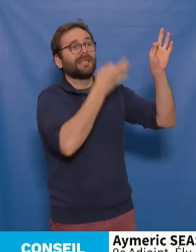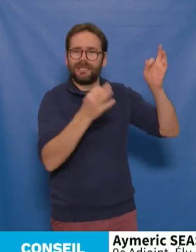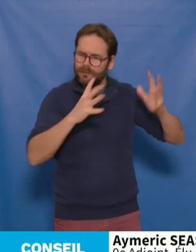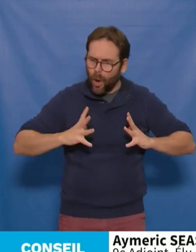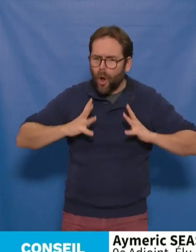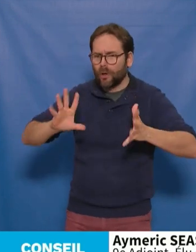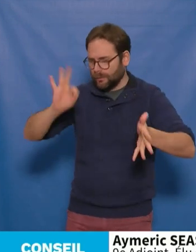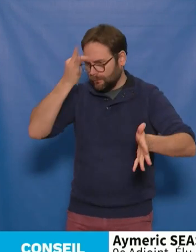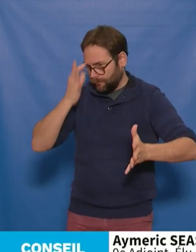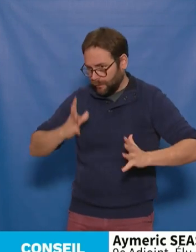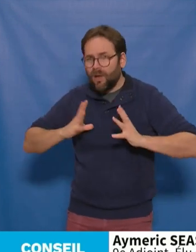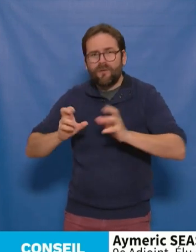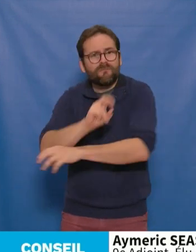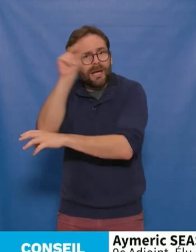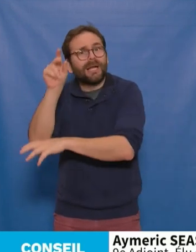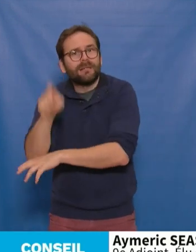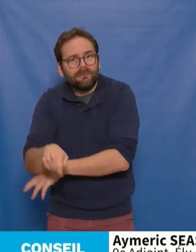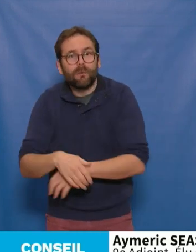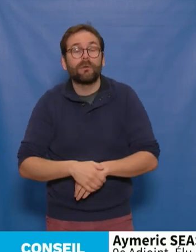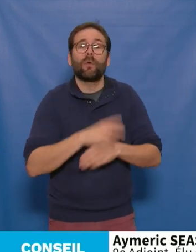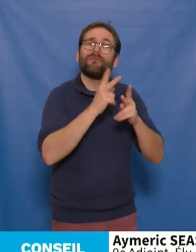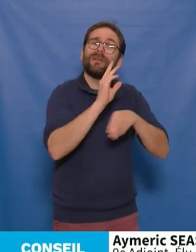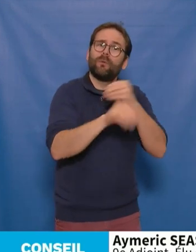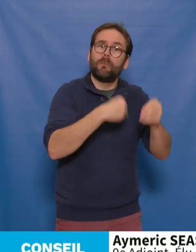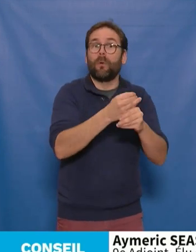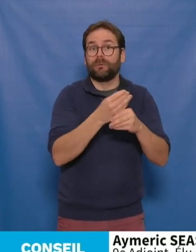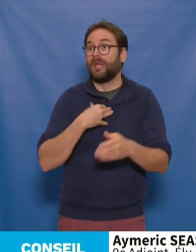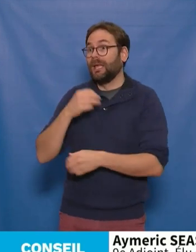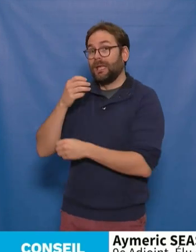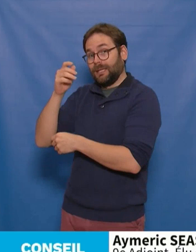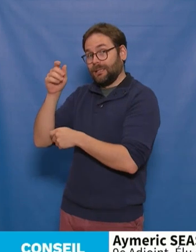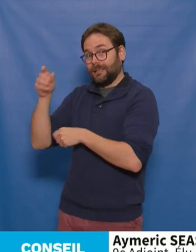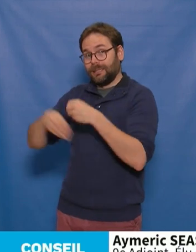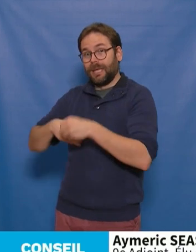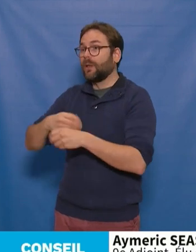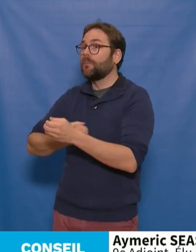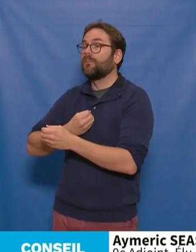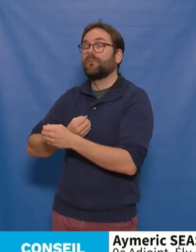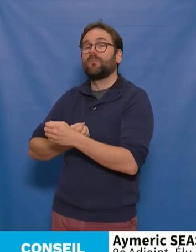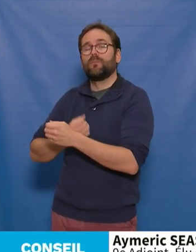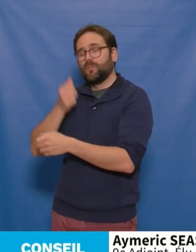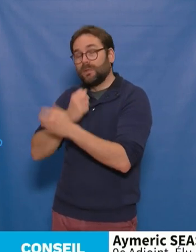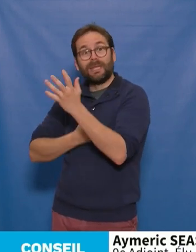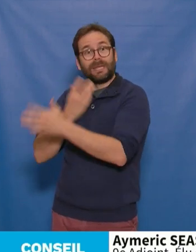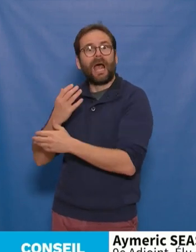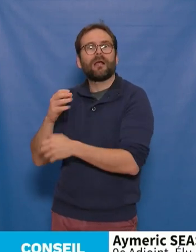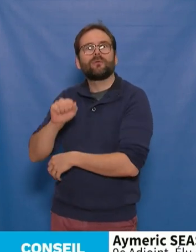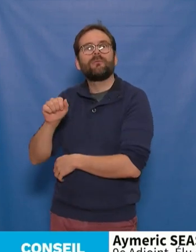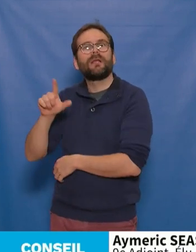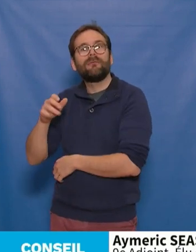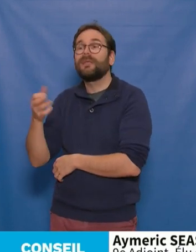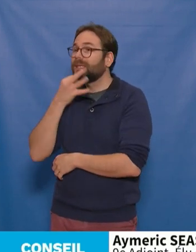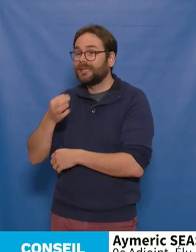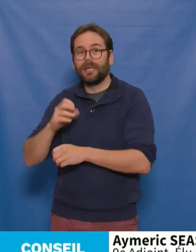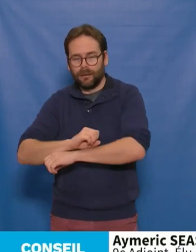'audace et au voyage, cette ville du monde que la directrice du musée d'art Sophie Lévy décrivait récemment dans un titre du groupe Ouest